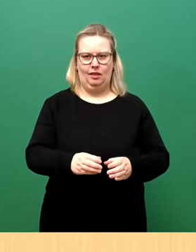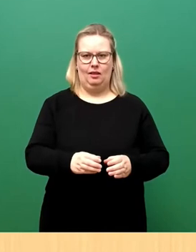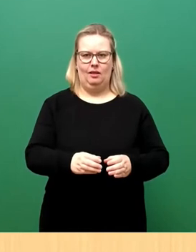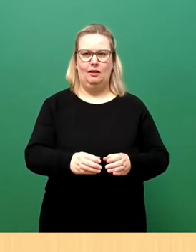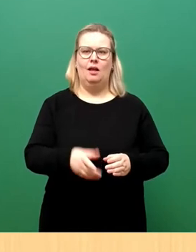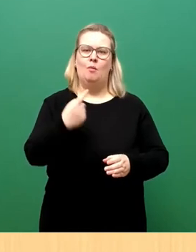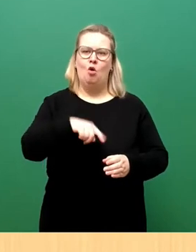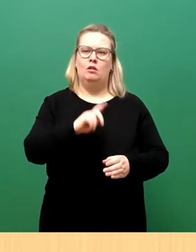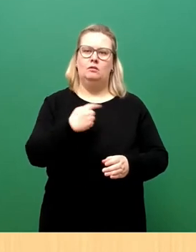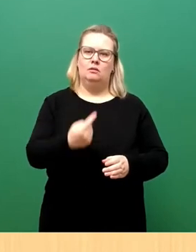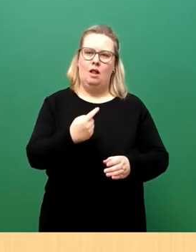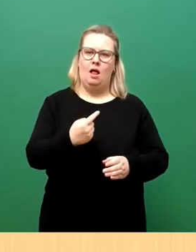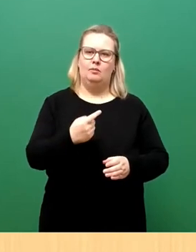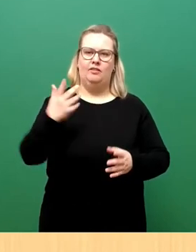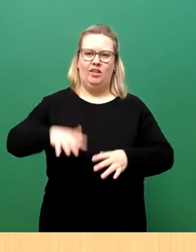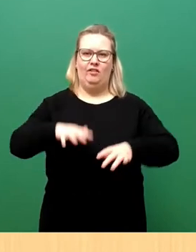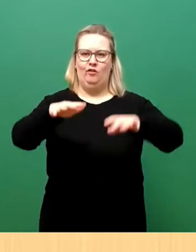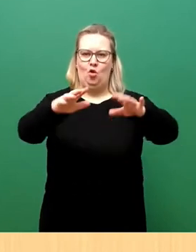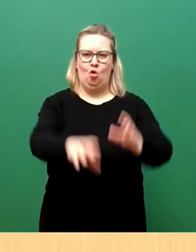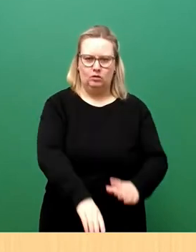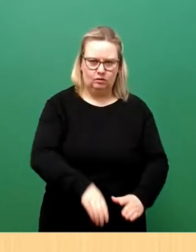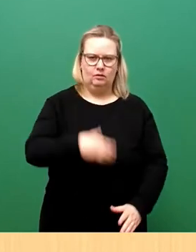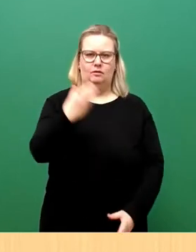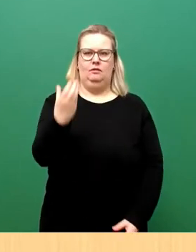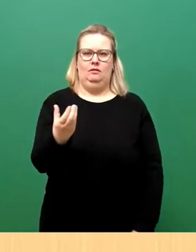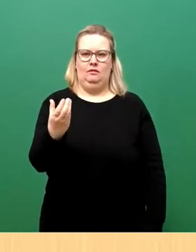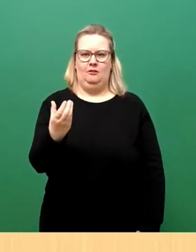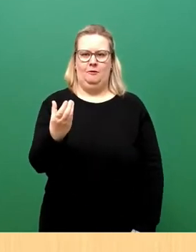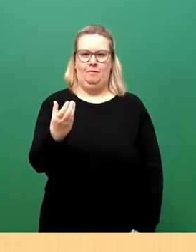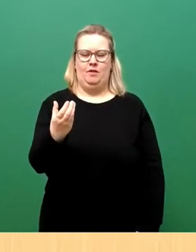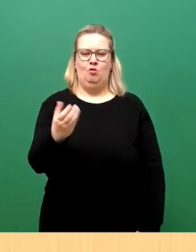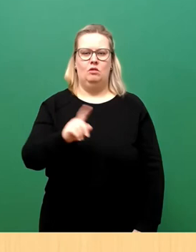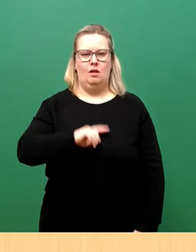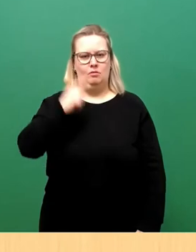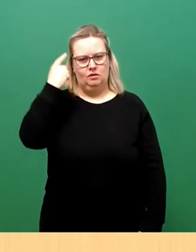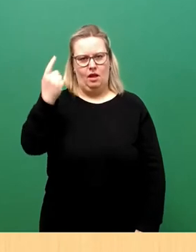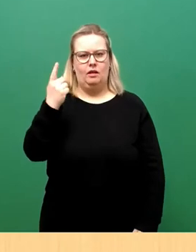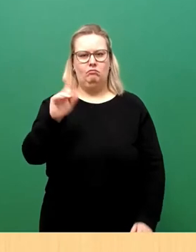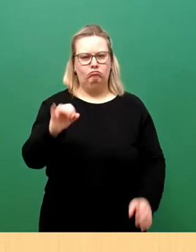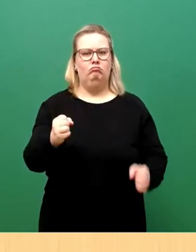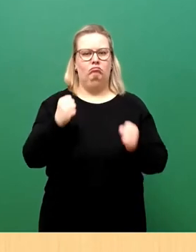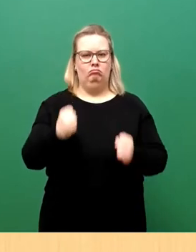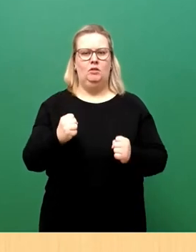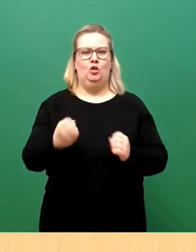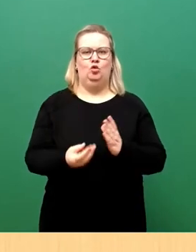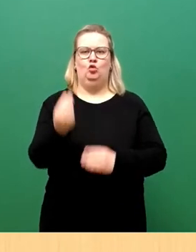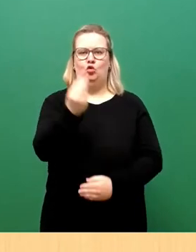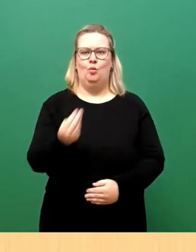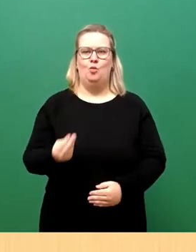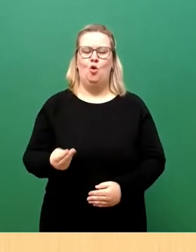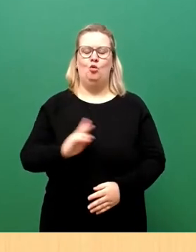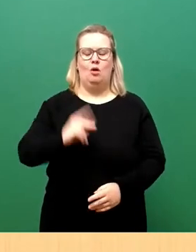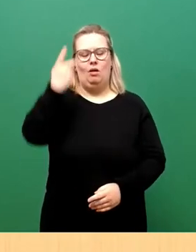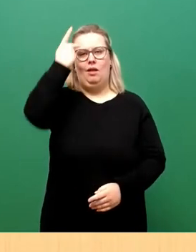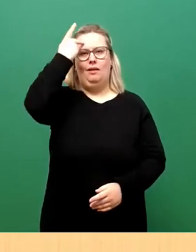unbeschreiblichen Flut aus der Erft gezogen haben. Ich denke, dies ist ein starkes Symbol und sollte uns daran erinnern,